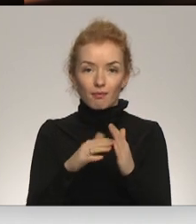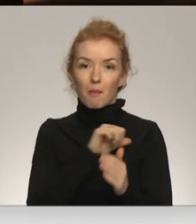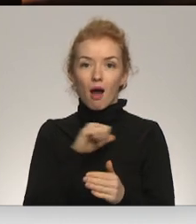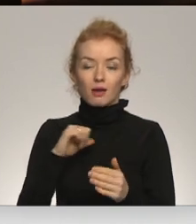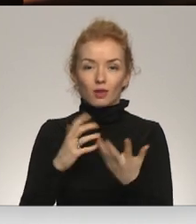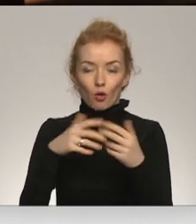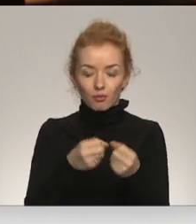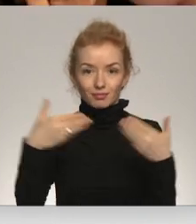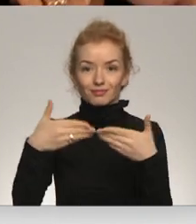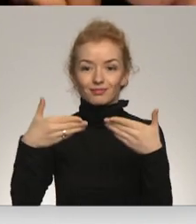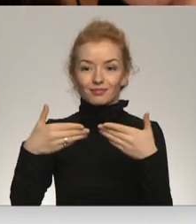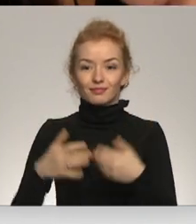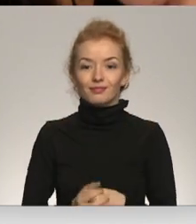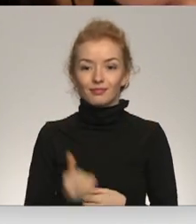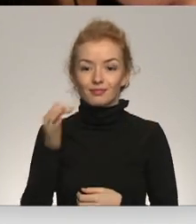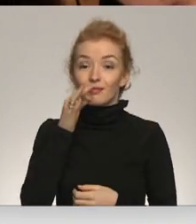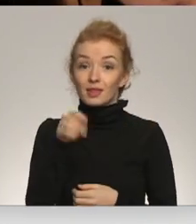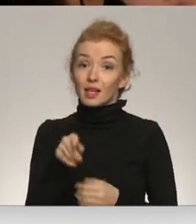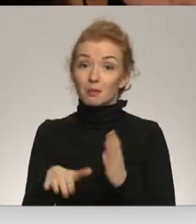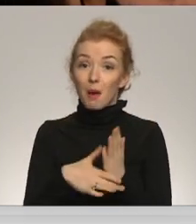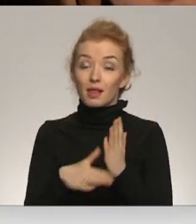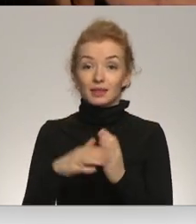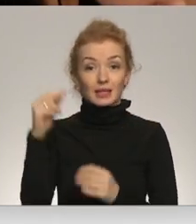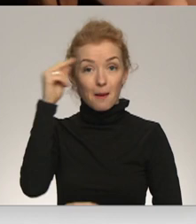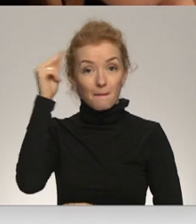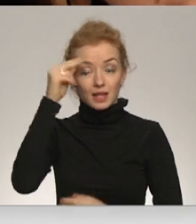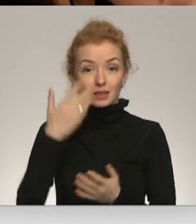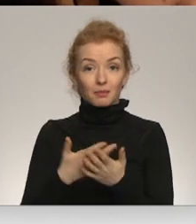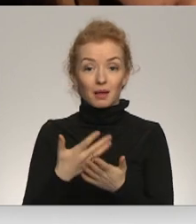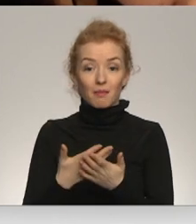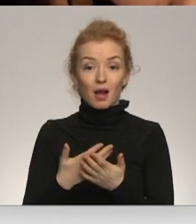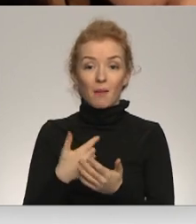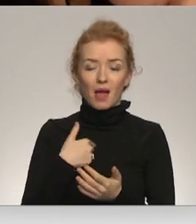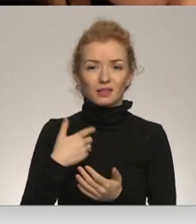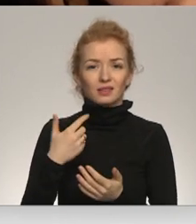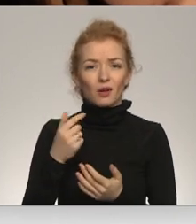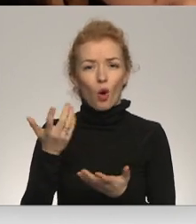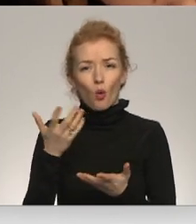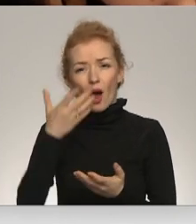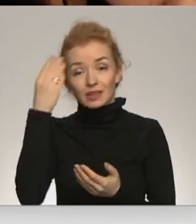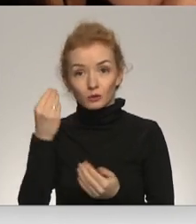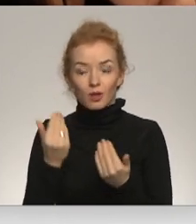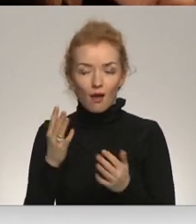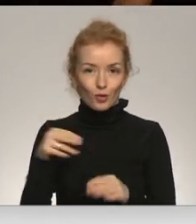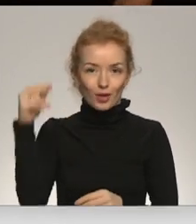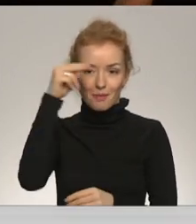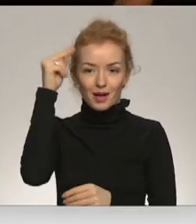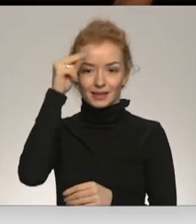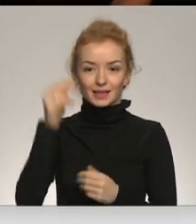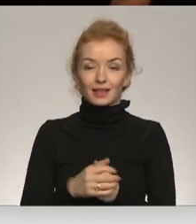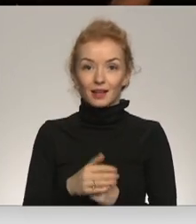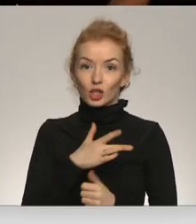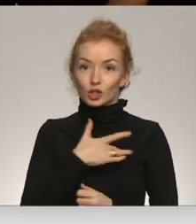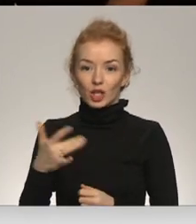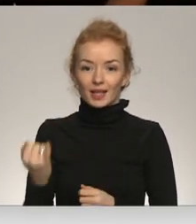pats dodas rokās. Tas arī palīdz iemācīties. Manuprāt, ka piemēram, es pārsāvēs par nesaprotas. Tagad es kaut ko akšļu var iemācīties, jo liekas